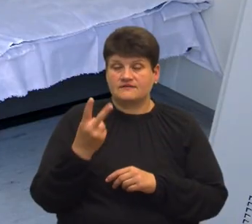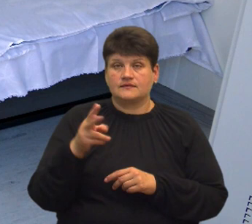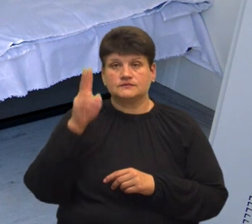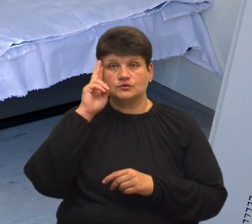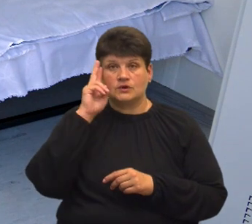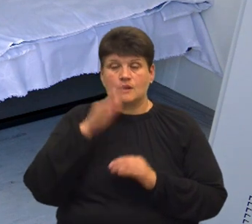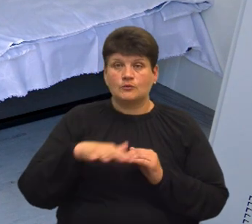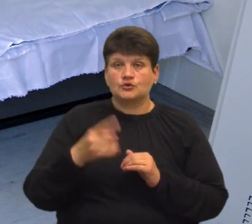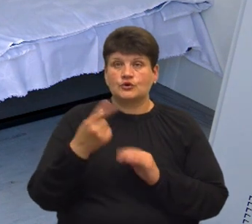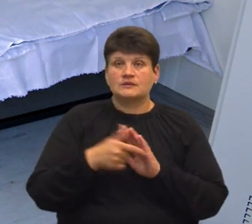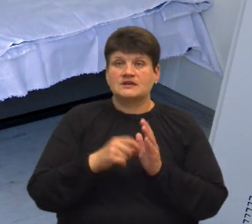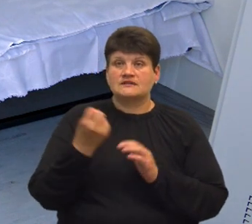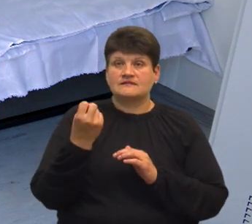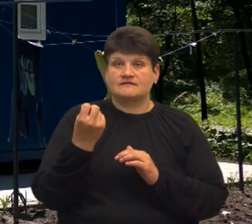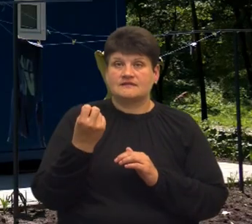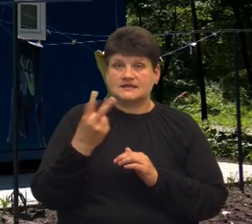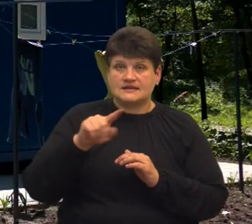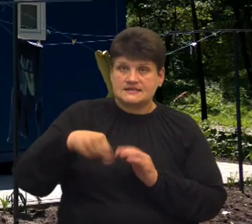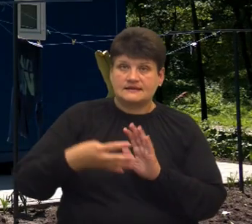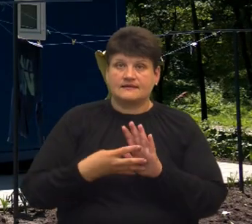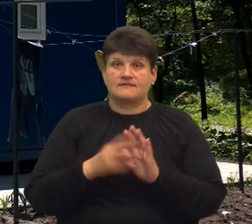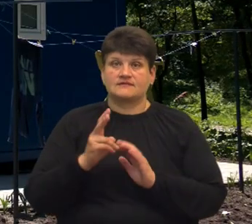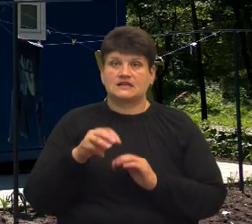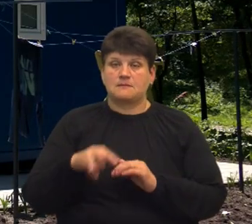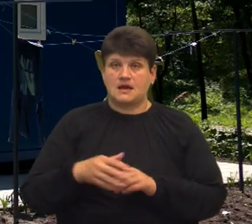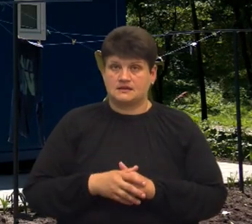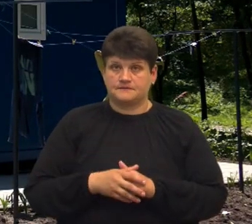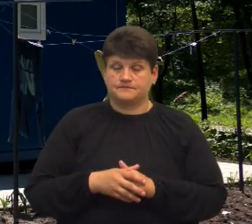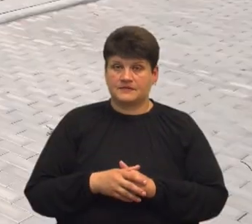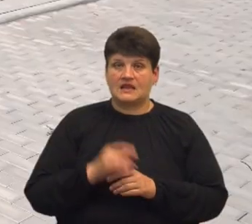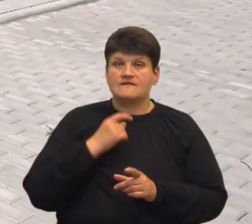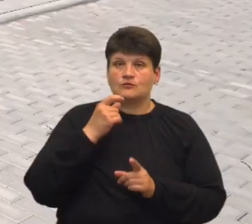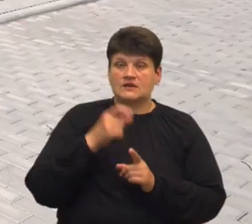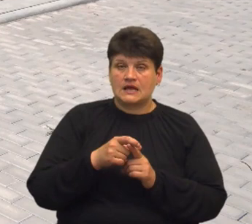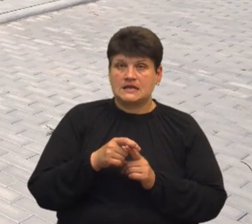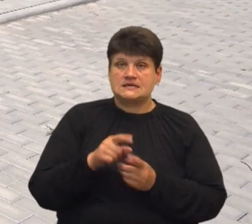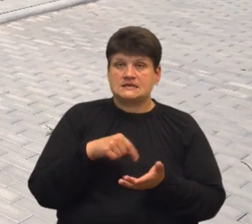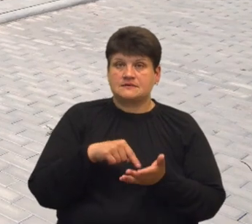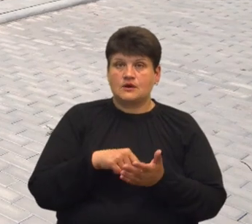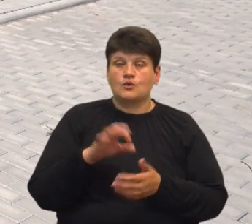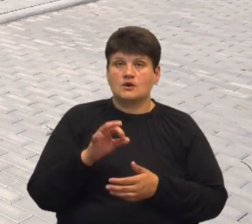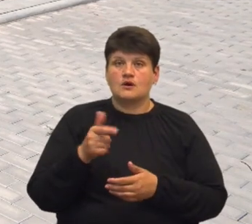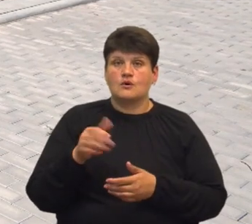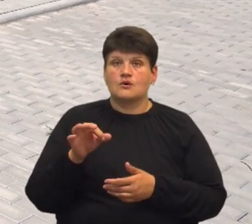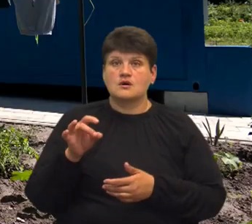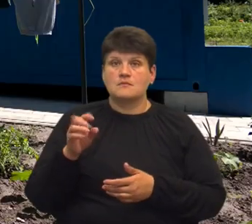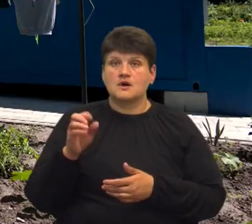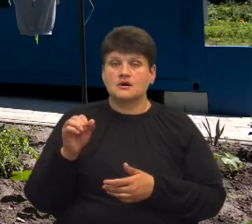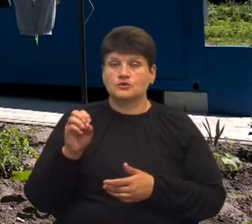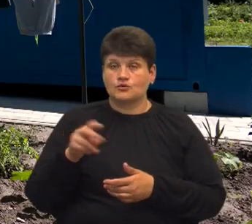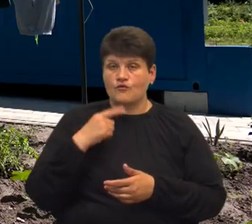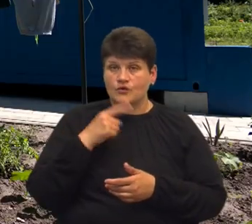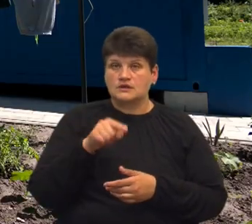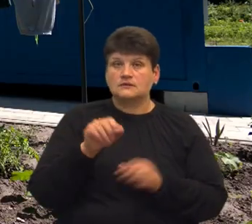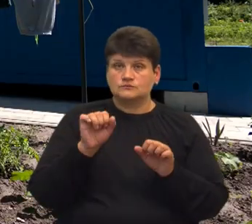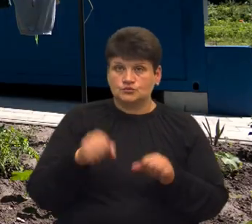12,9 квадратних метрів. Відповідальна за модульне містечко Ольга Горбатюк розповідає, воно розраховане